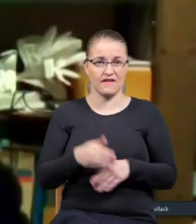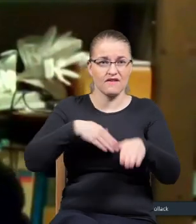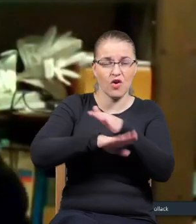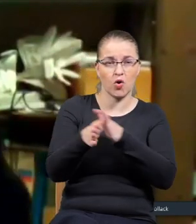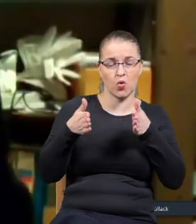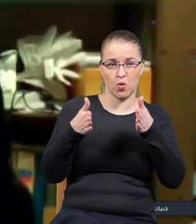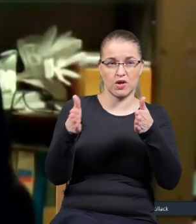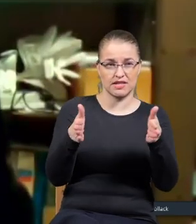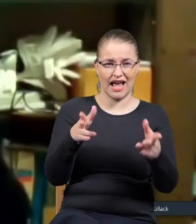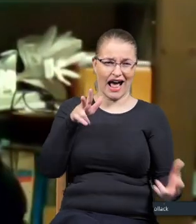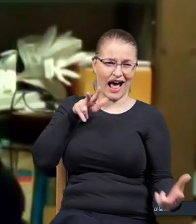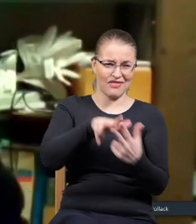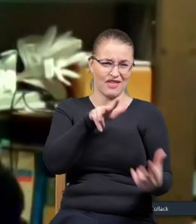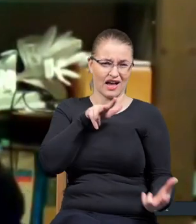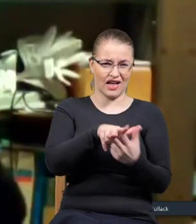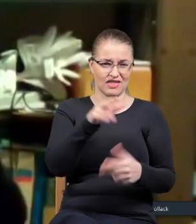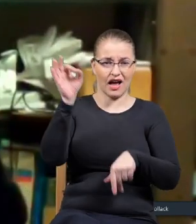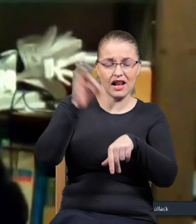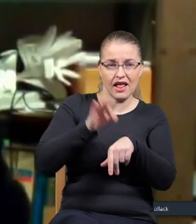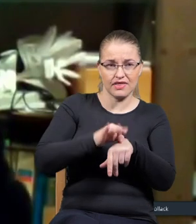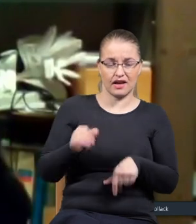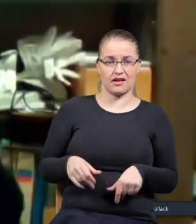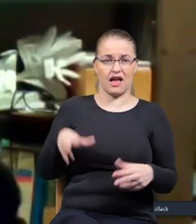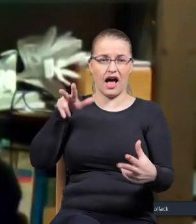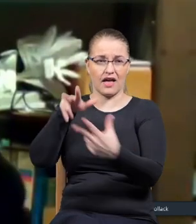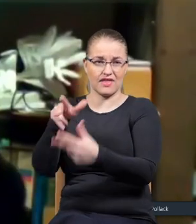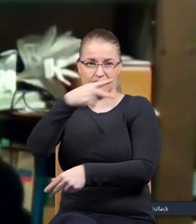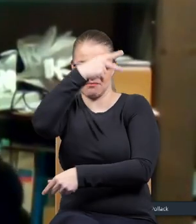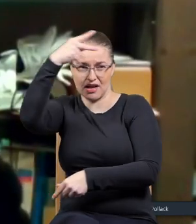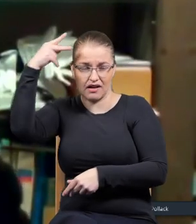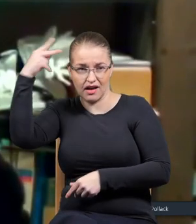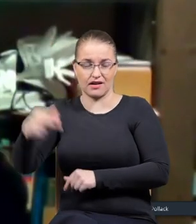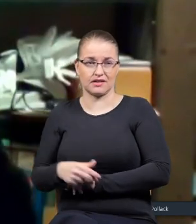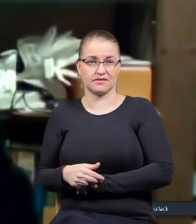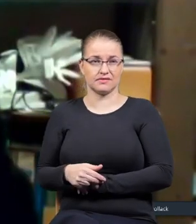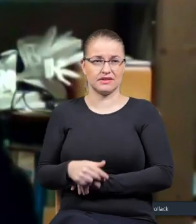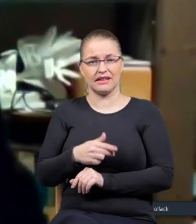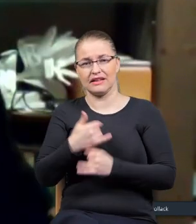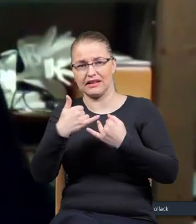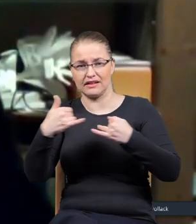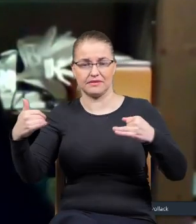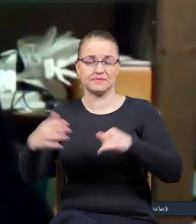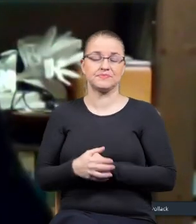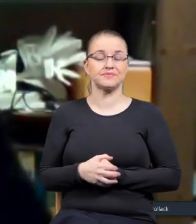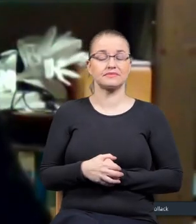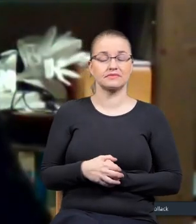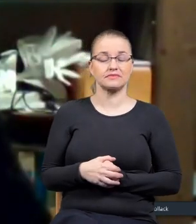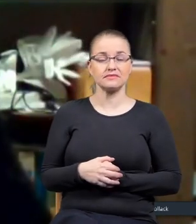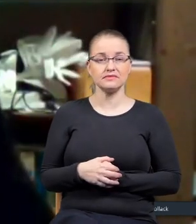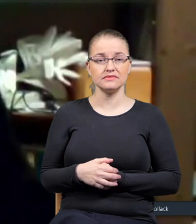na ulicy, atakują na przykład lekarzy, atakują pielęgniarki i tak dalej. Więc